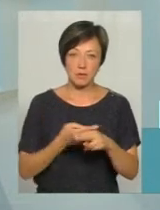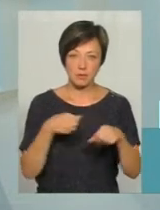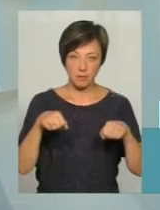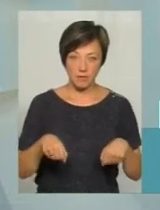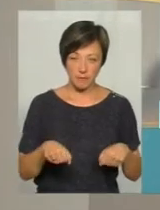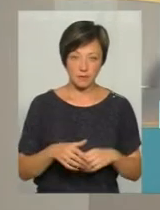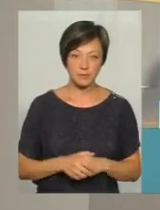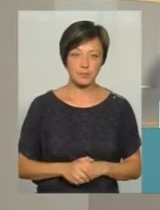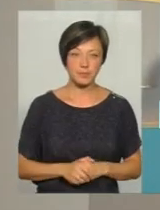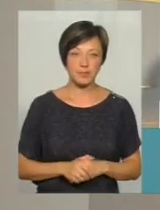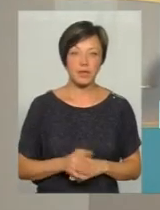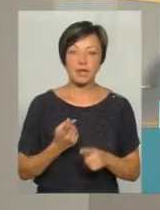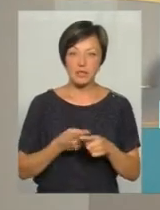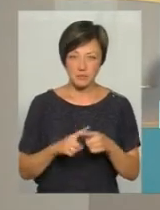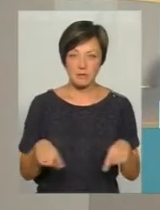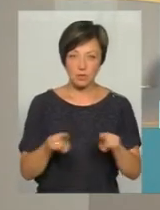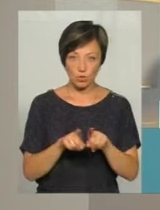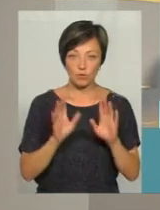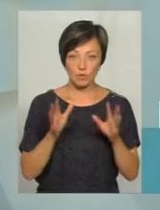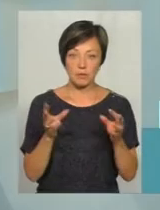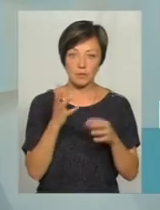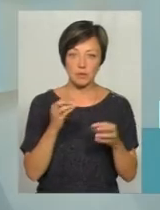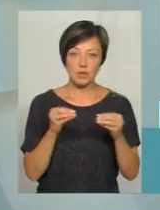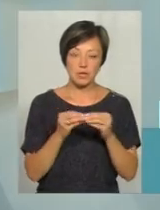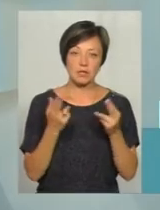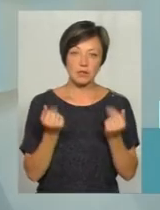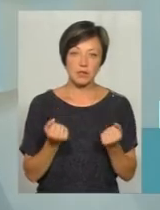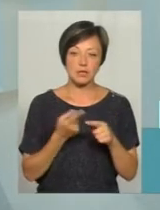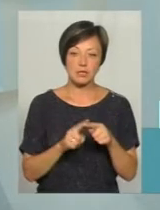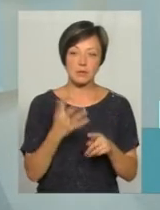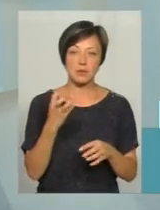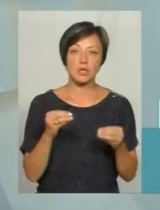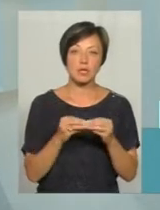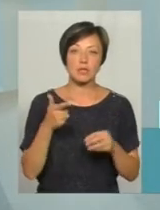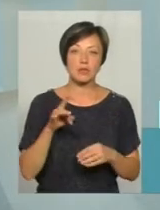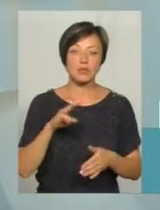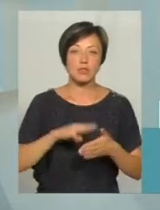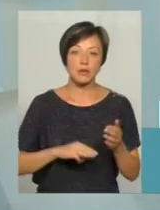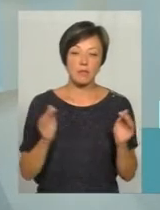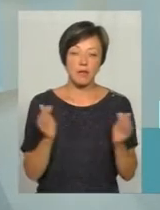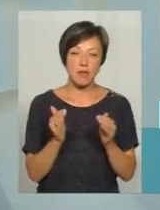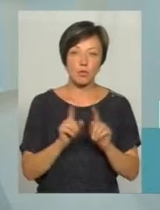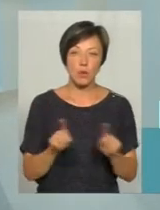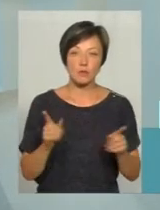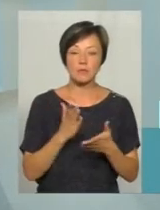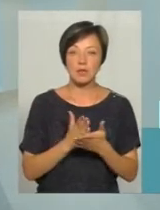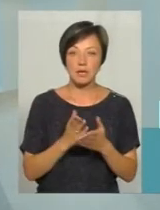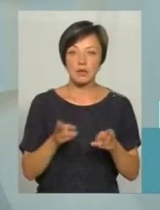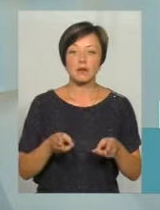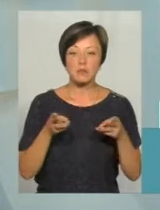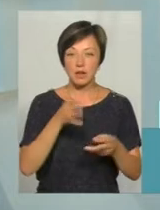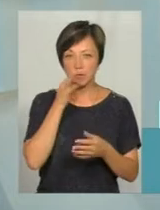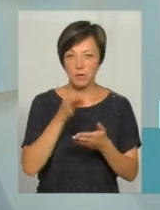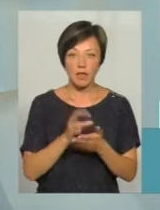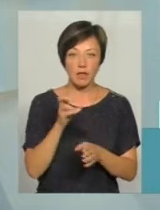В нього їх забирати вже немає. І це все одно буде 510 гривень? Так, це буде 510 гривень штрафу з маленьким нюансом, що є кримінальна відповідальність